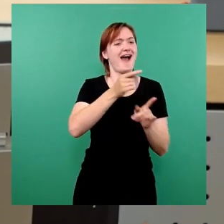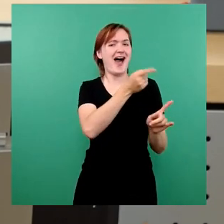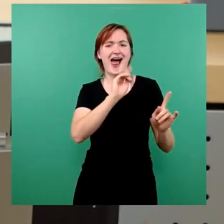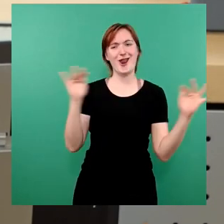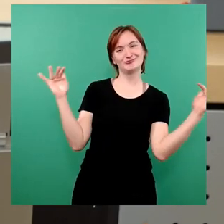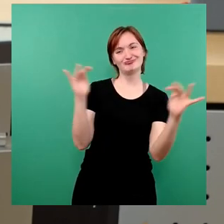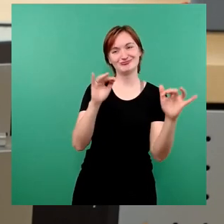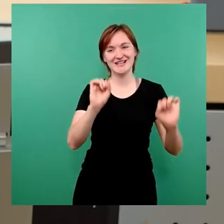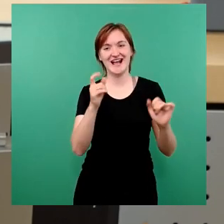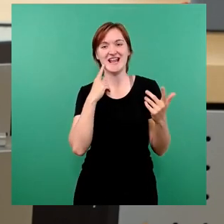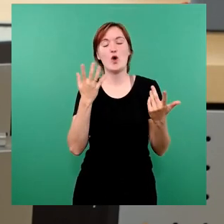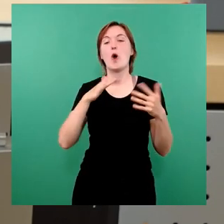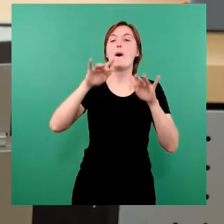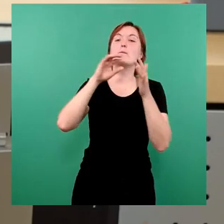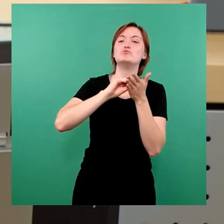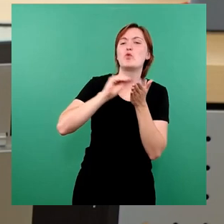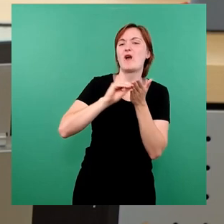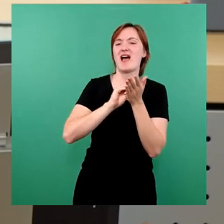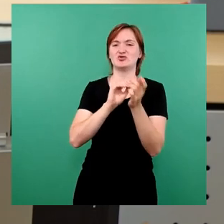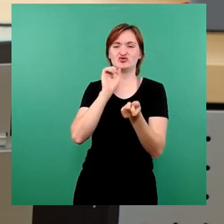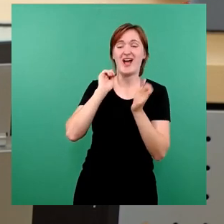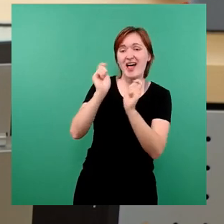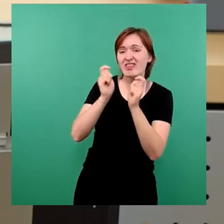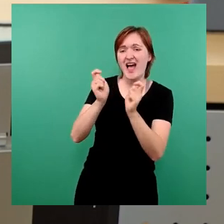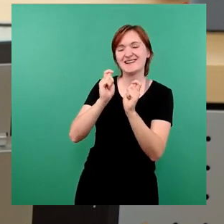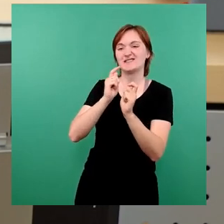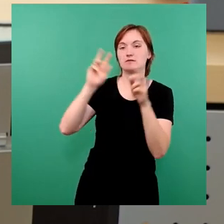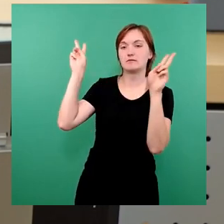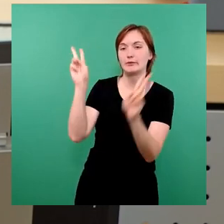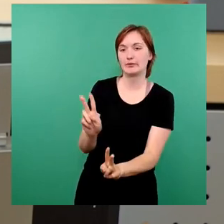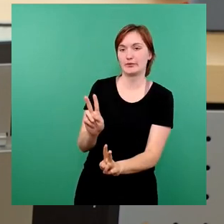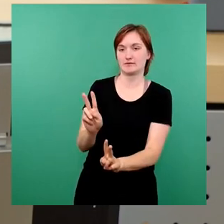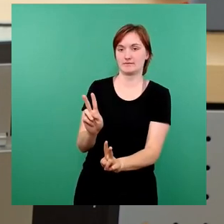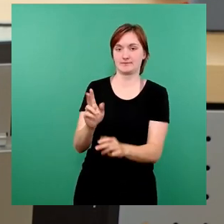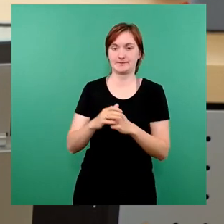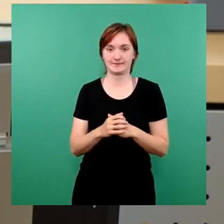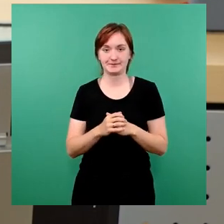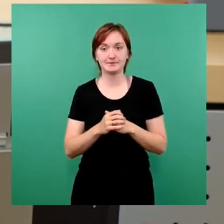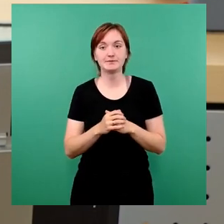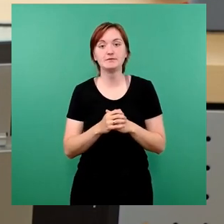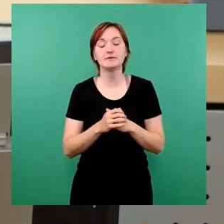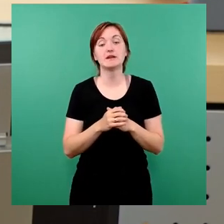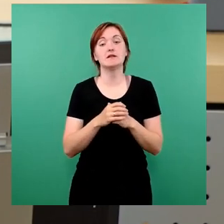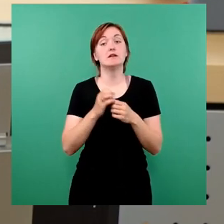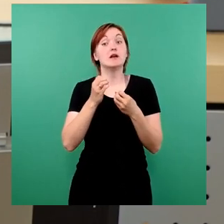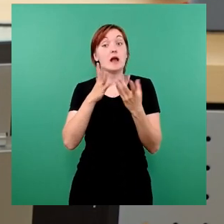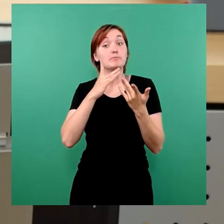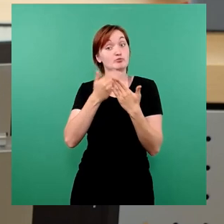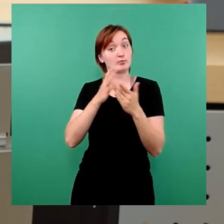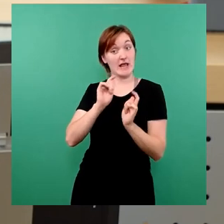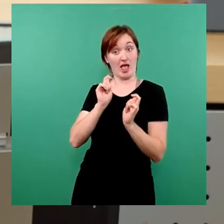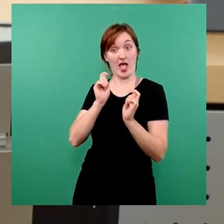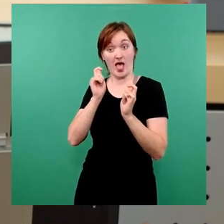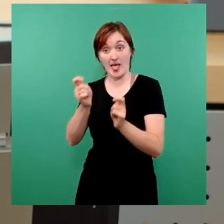reduzieren, immer der Devise folgend, so viel wie nötig, nicht wie möglich. Gerade die Beantragung und die